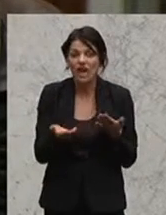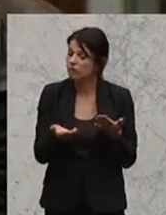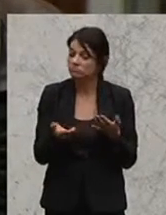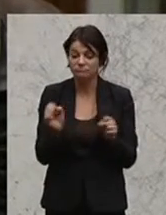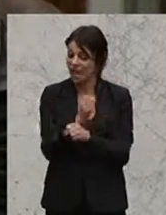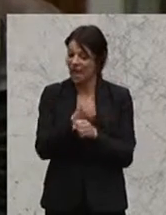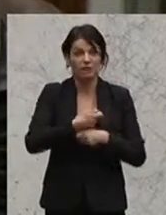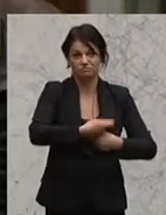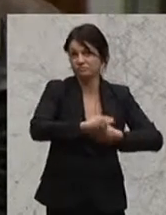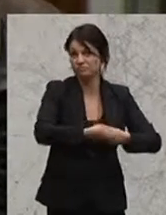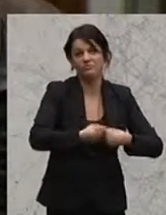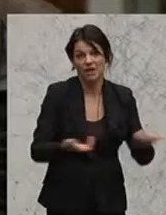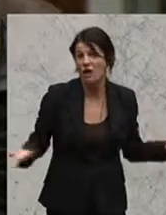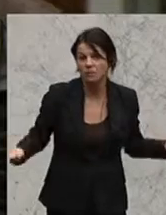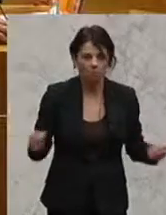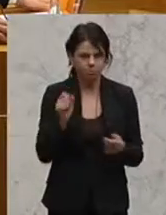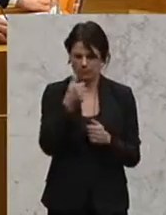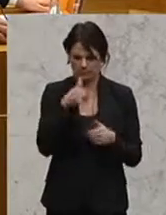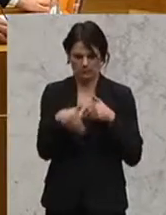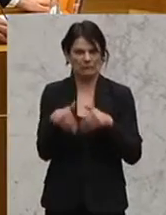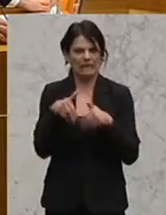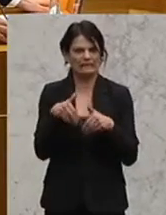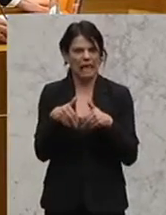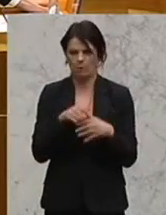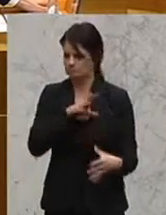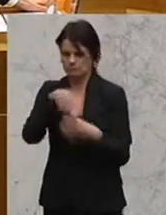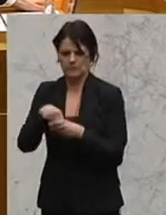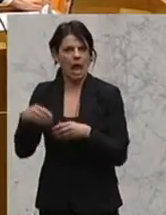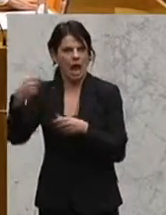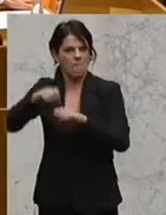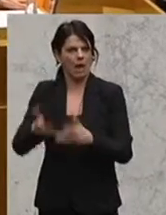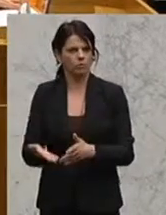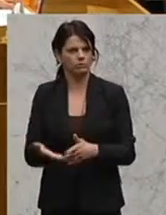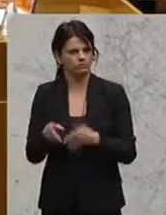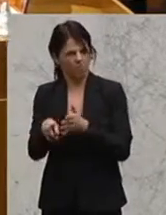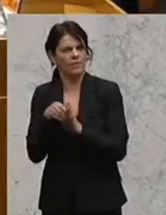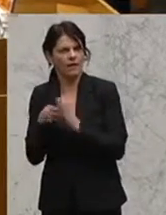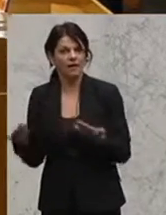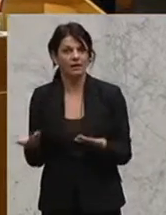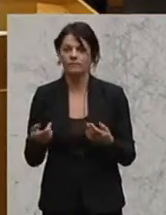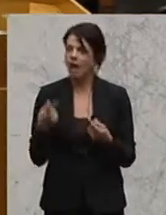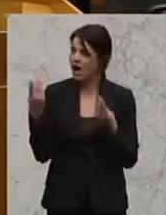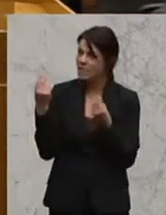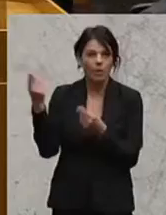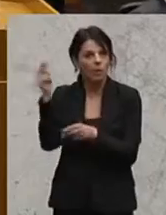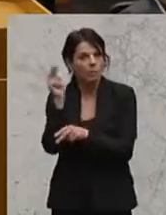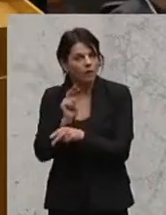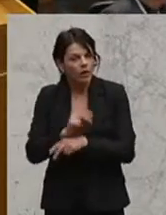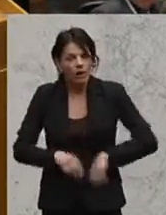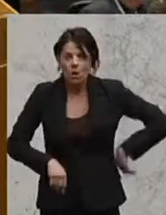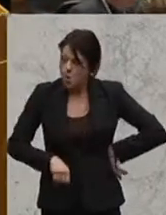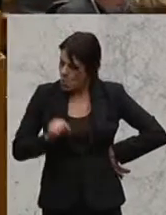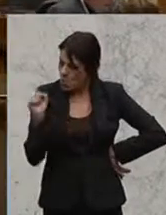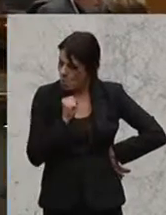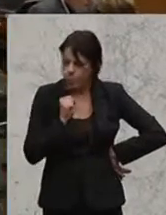Handel bringen, vor allem schon gar nicht in Ministerien und so weiter einbauen. Denn die Qualität der Überwachung, das wurde ja schon angesprochen, ist schon wirklich